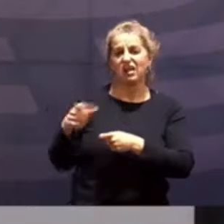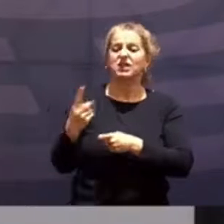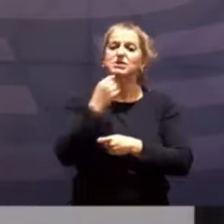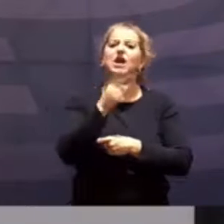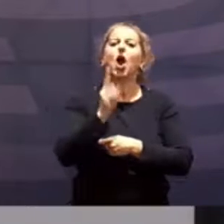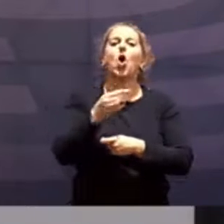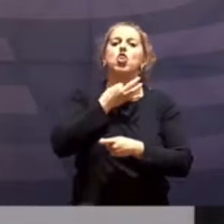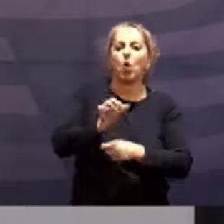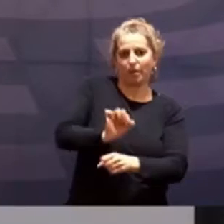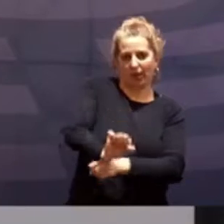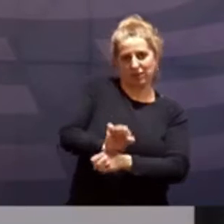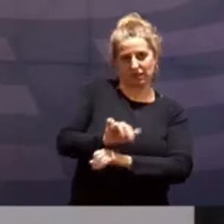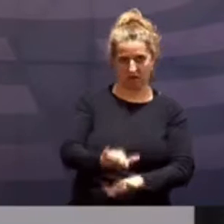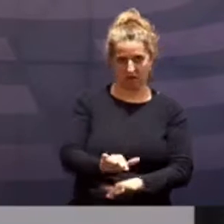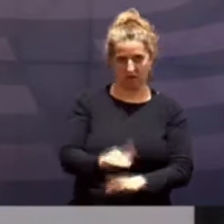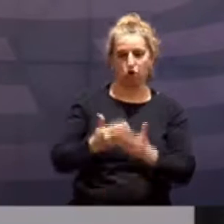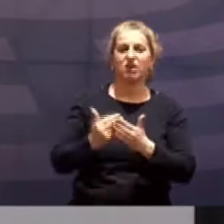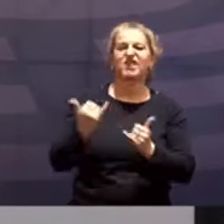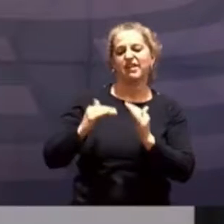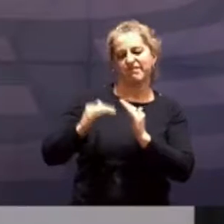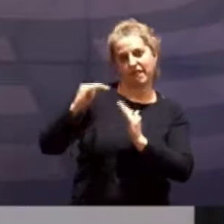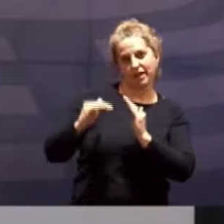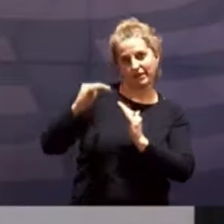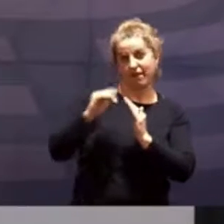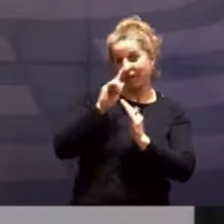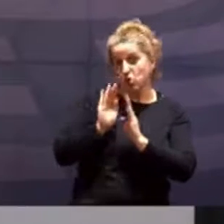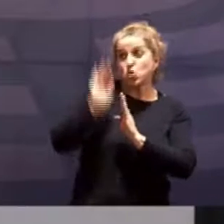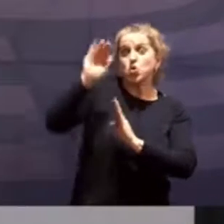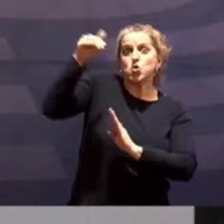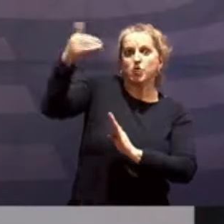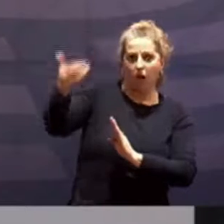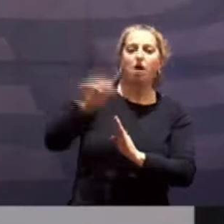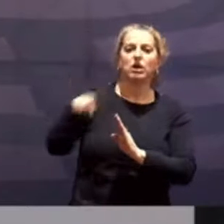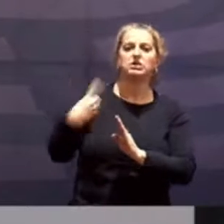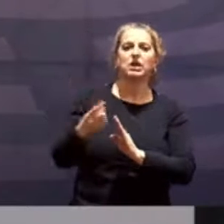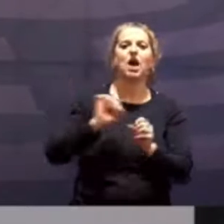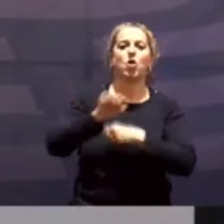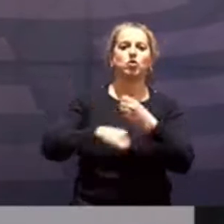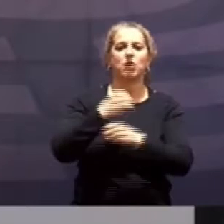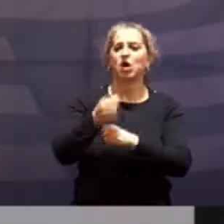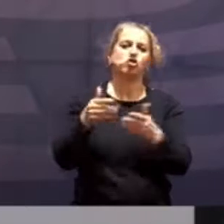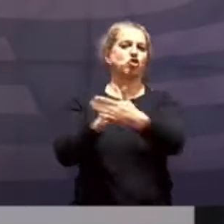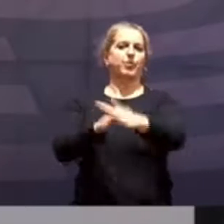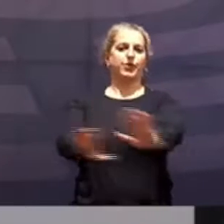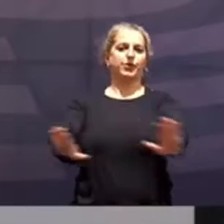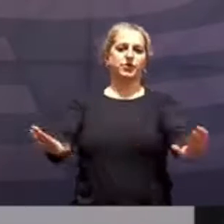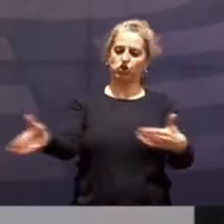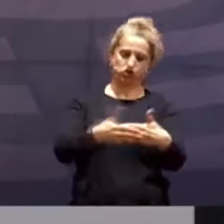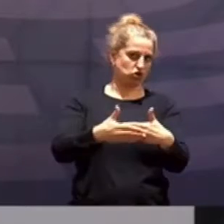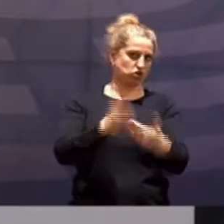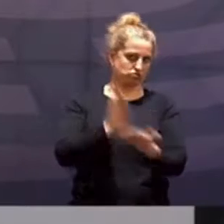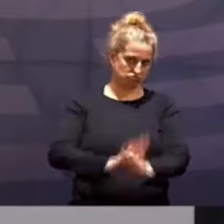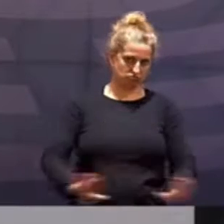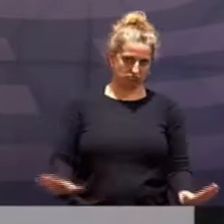eingebaut haben, also einen Schwellenwert, wenn man ihn überschreitet, der dann automatisch auslöst und sagt, dass beschlossene